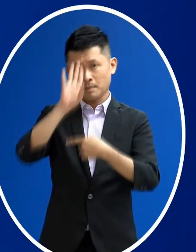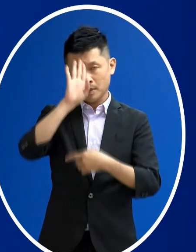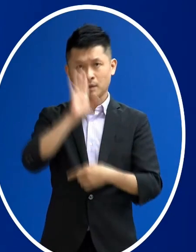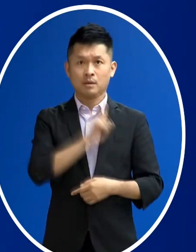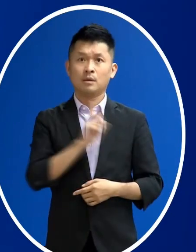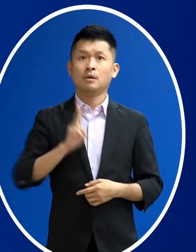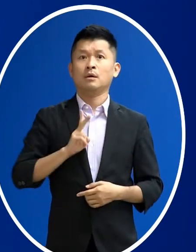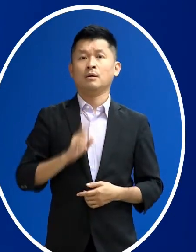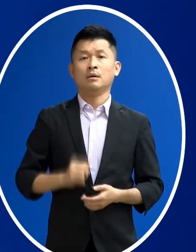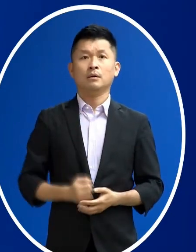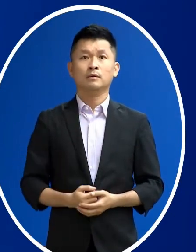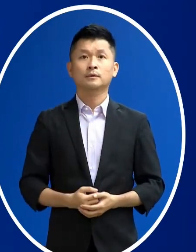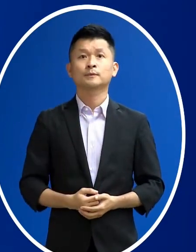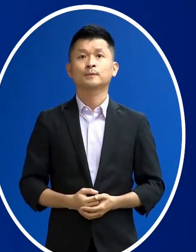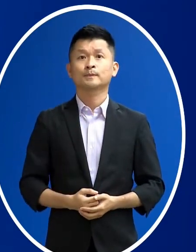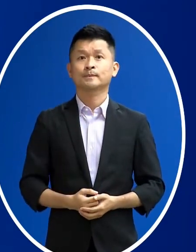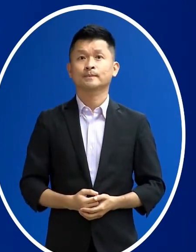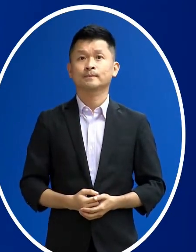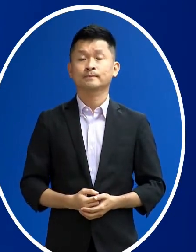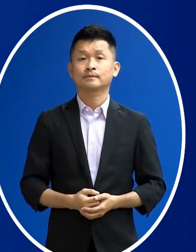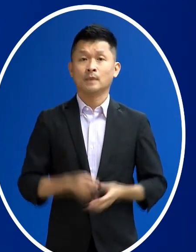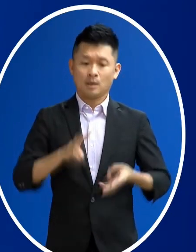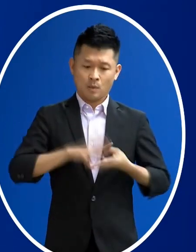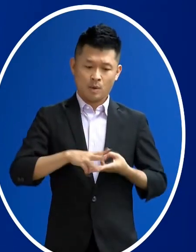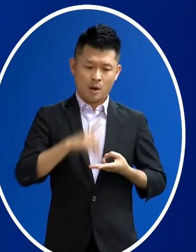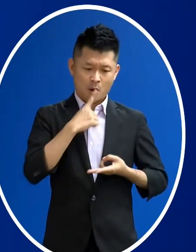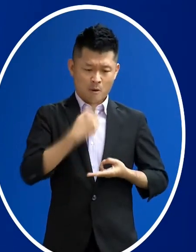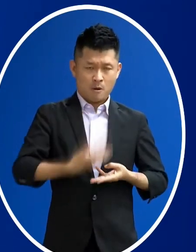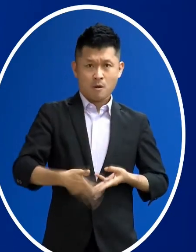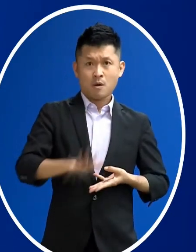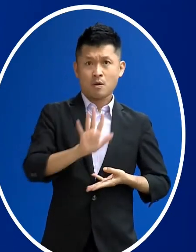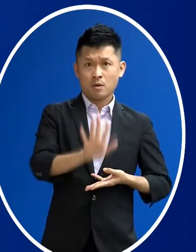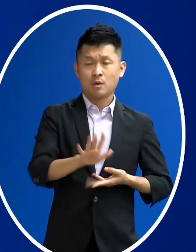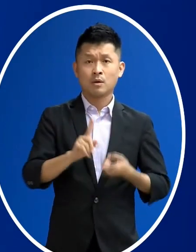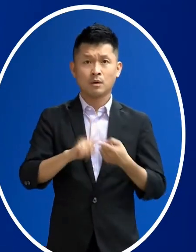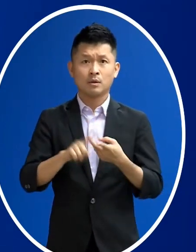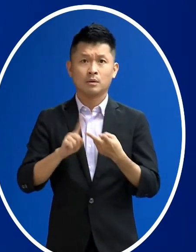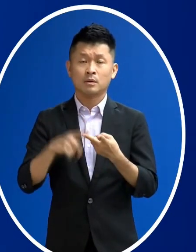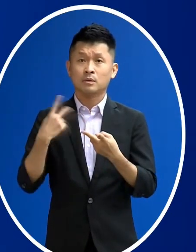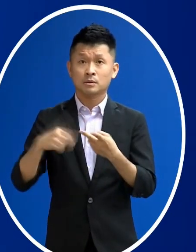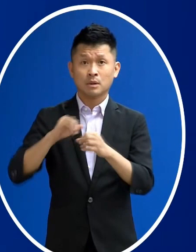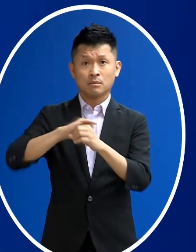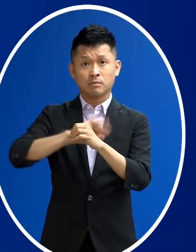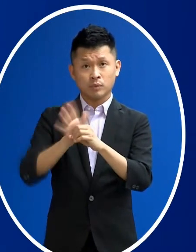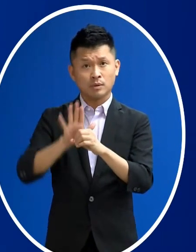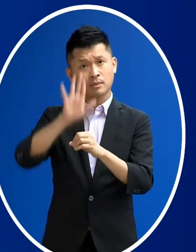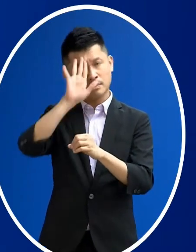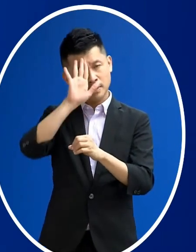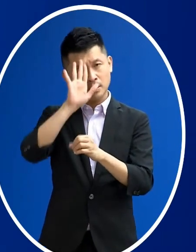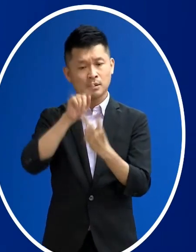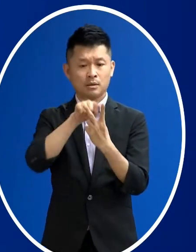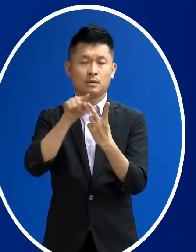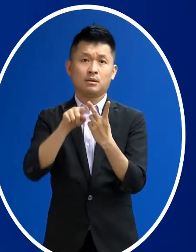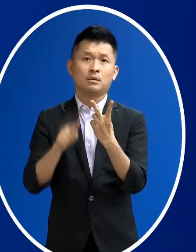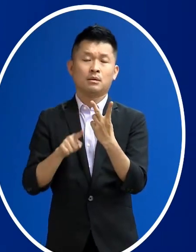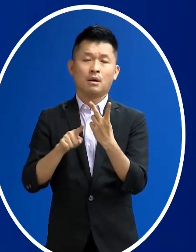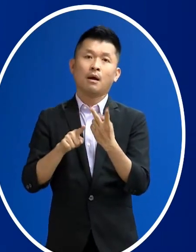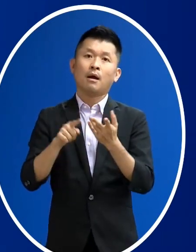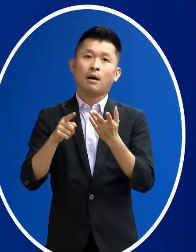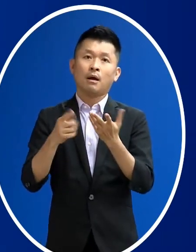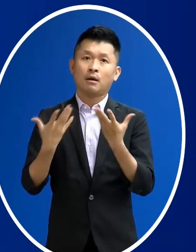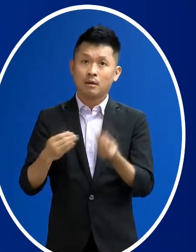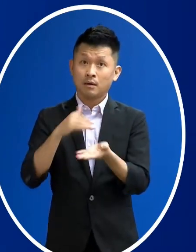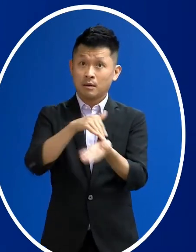所以同時因為這個未出血以及就是新冠確診的這個關係而住院